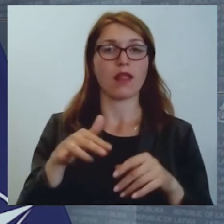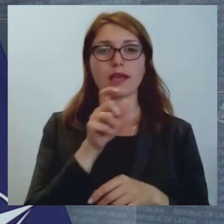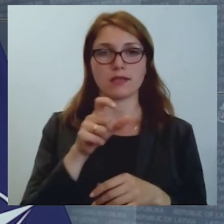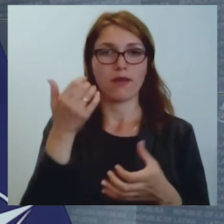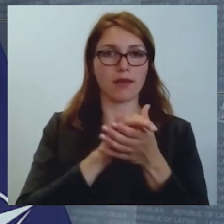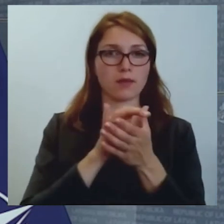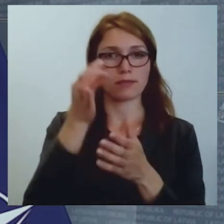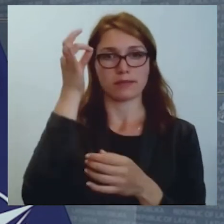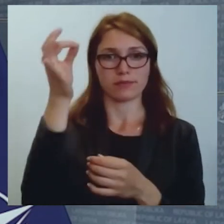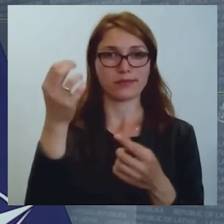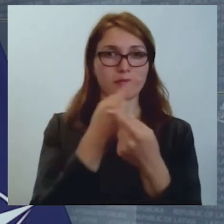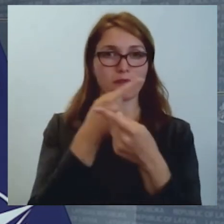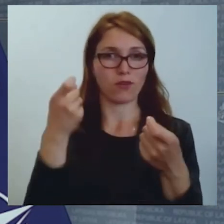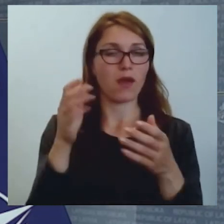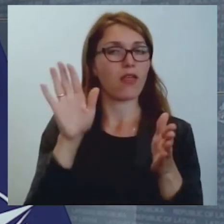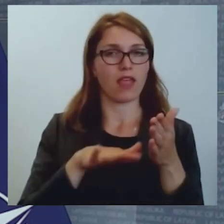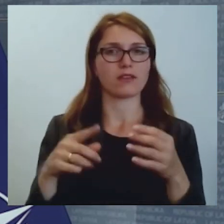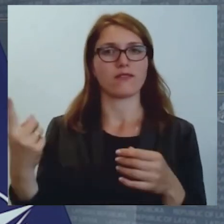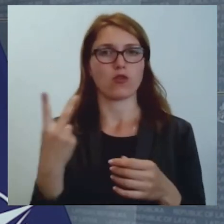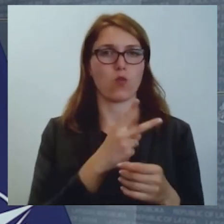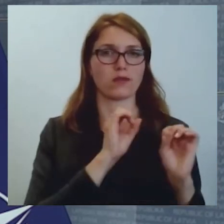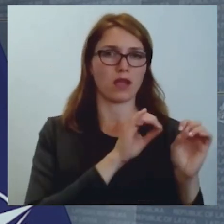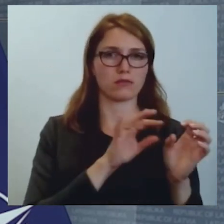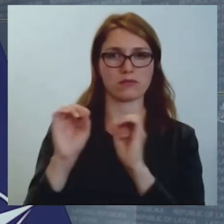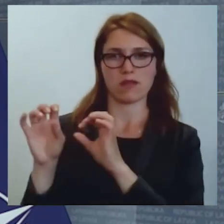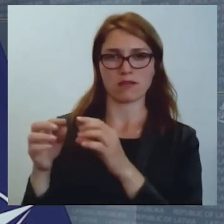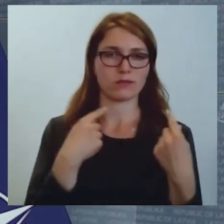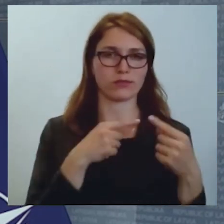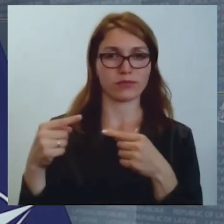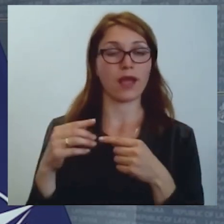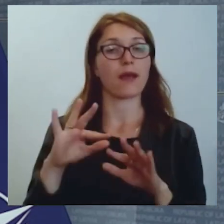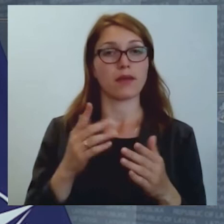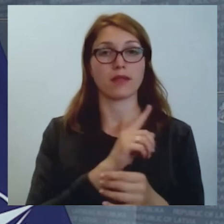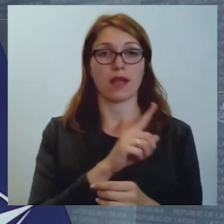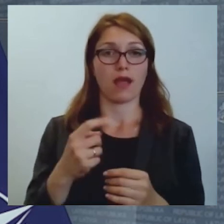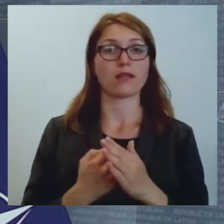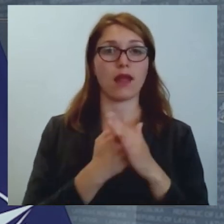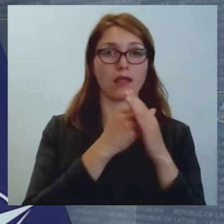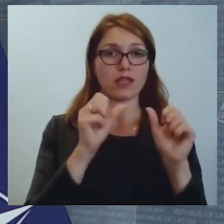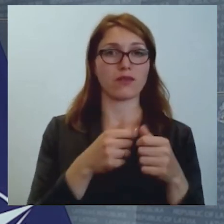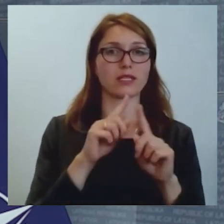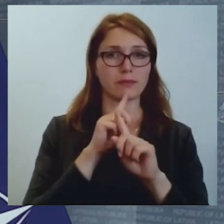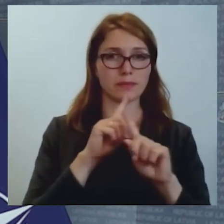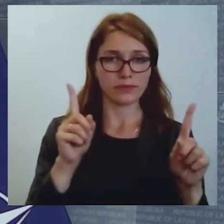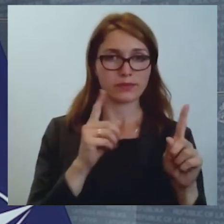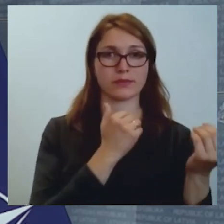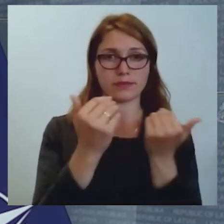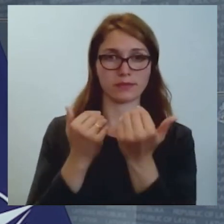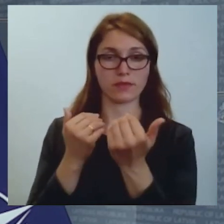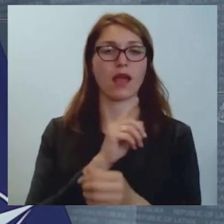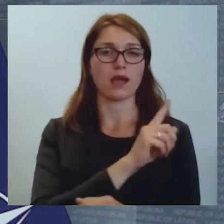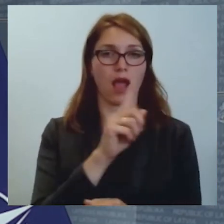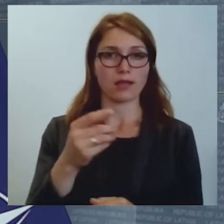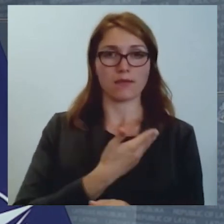informāciju, nevis pārstāstu. Jo katra šī atbalsta veids ir specifisks un katram jāiepazīstās ar